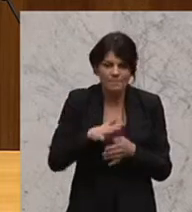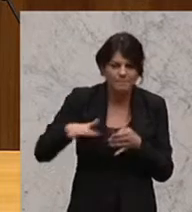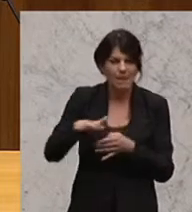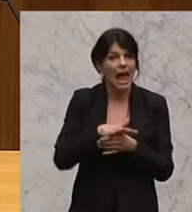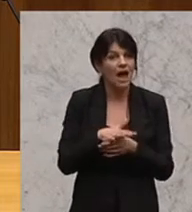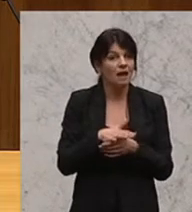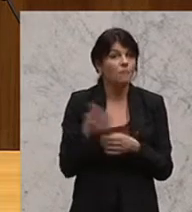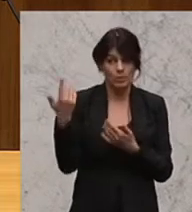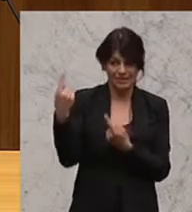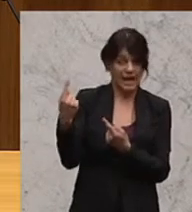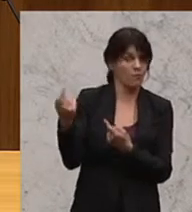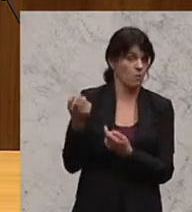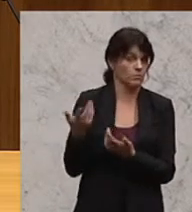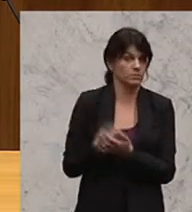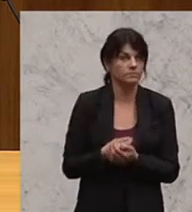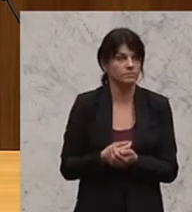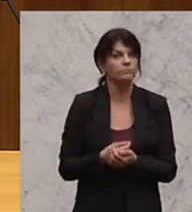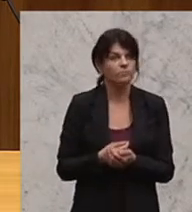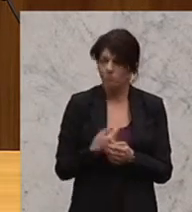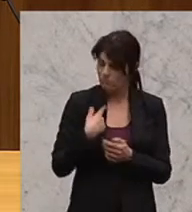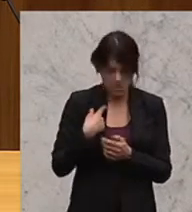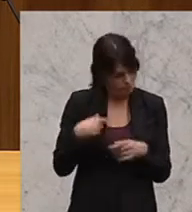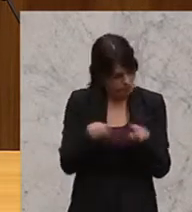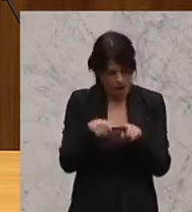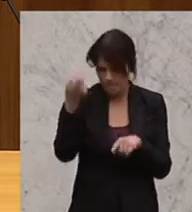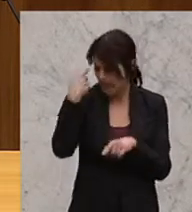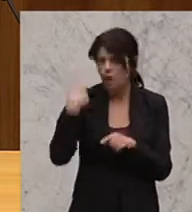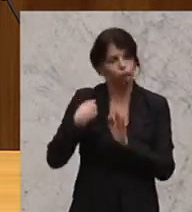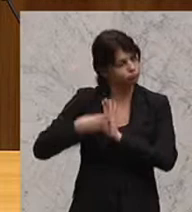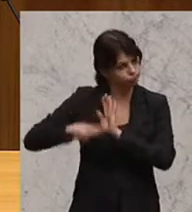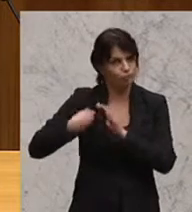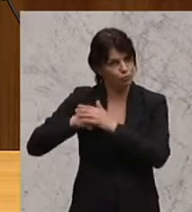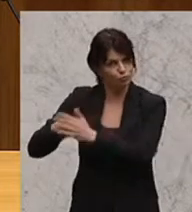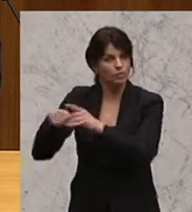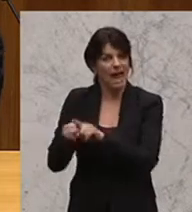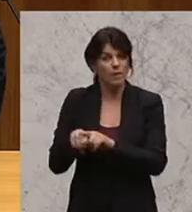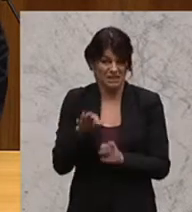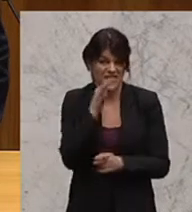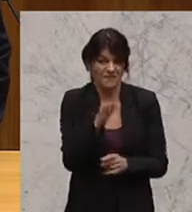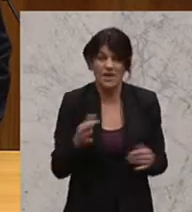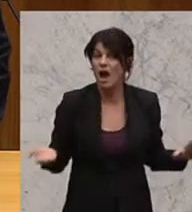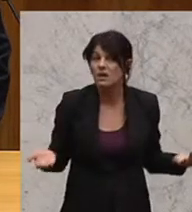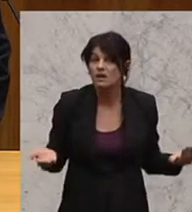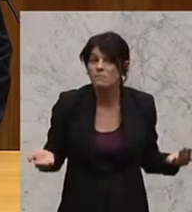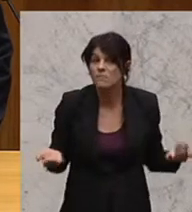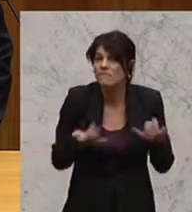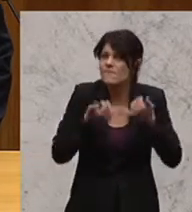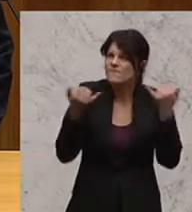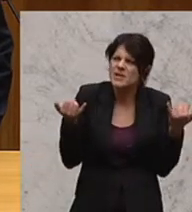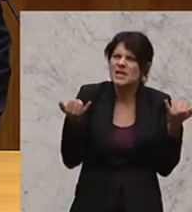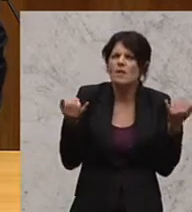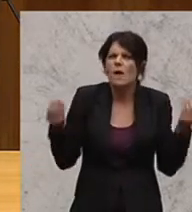Bereichen, aus denen er kommt, die man auch unterschreiben und unterstützen kann. Die Frage ist dann, wie